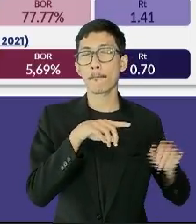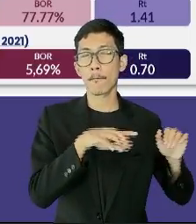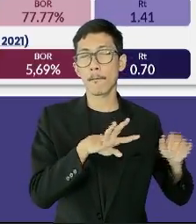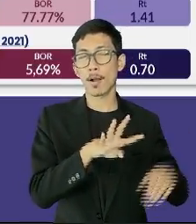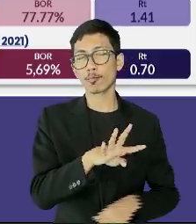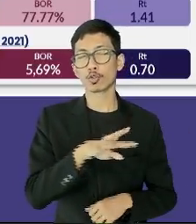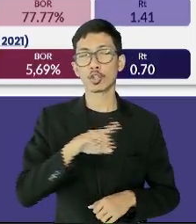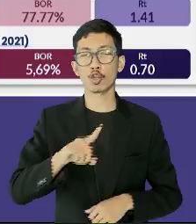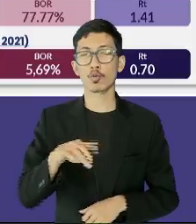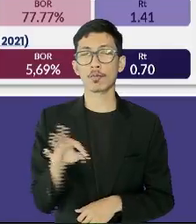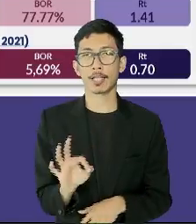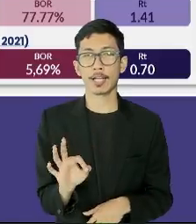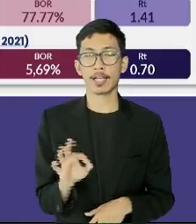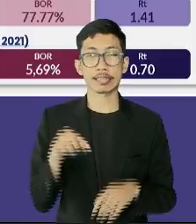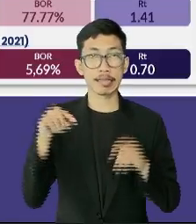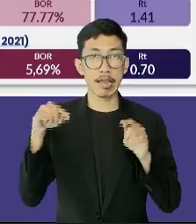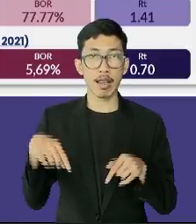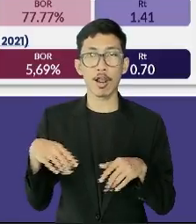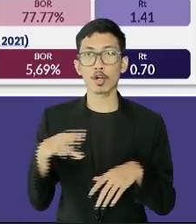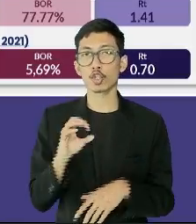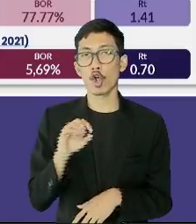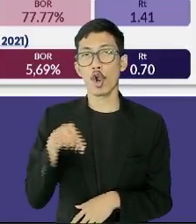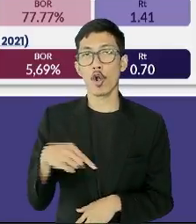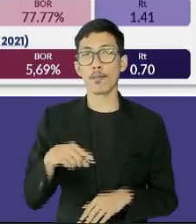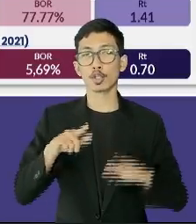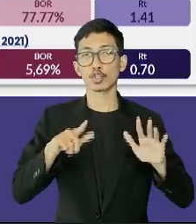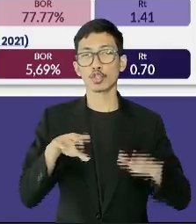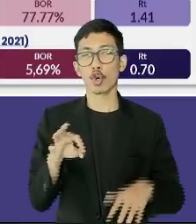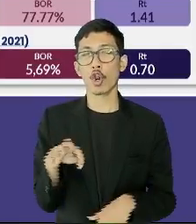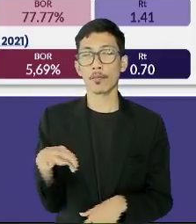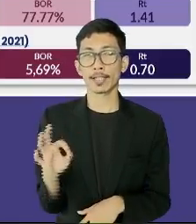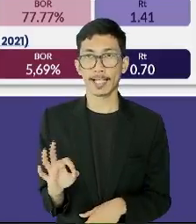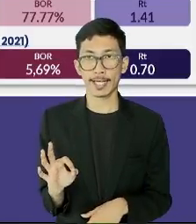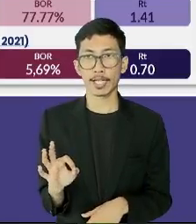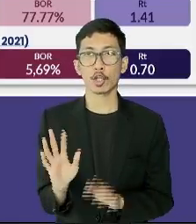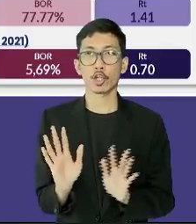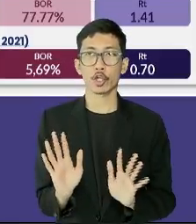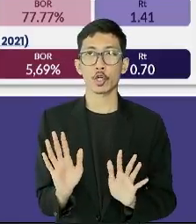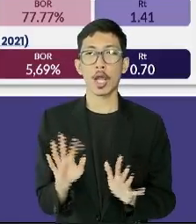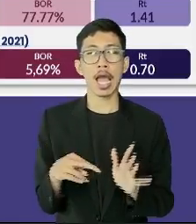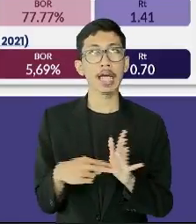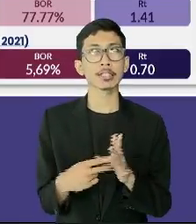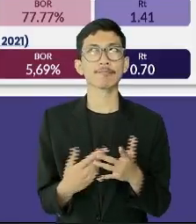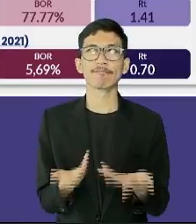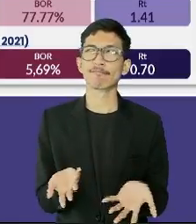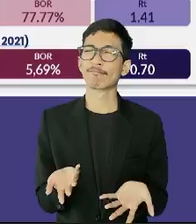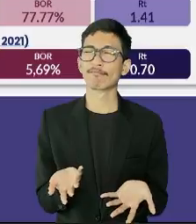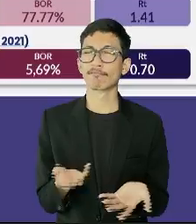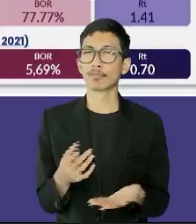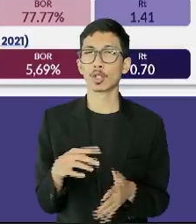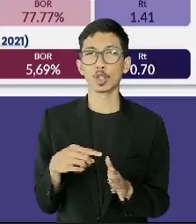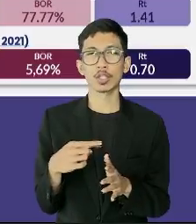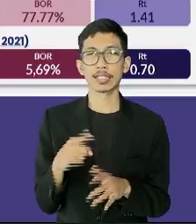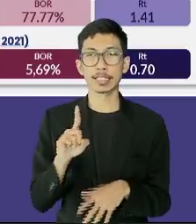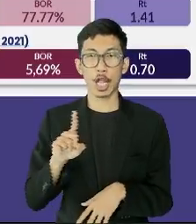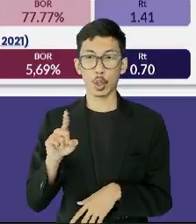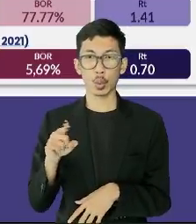ini angkanya hanya sebesar 0,70. Arti kurang dari satu ini